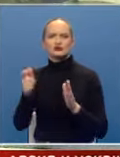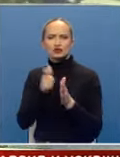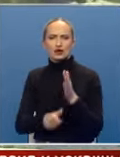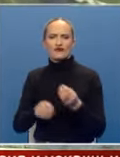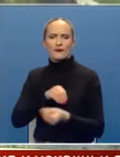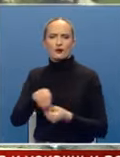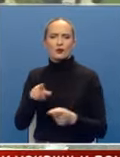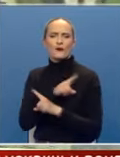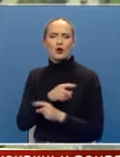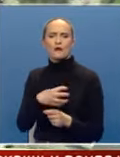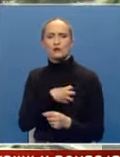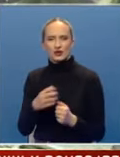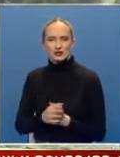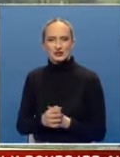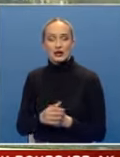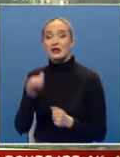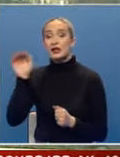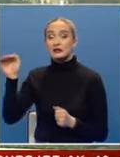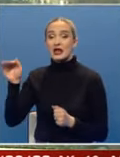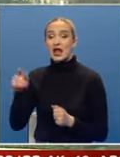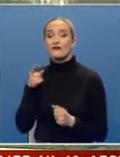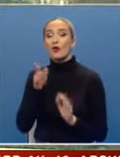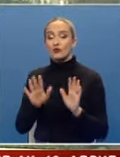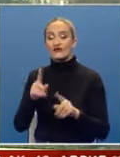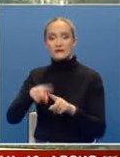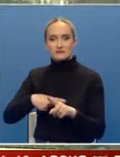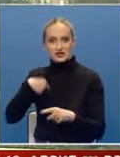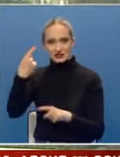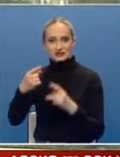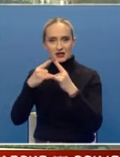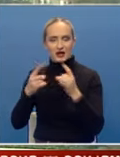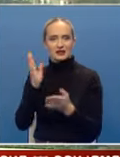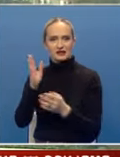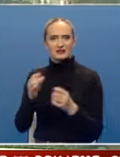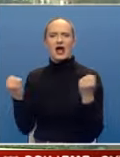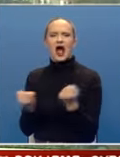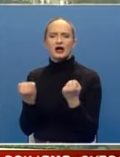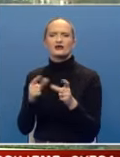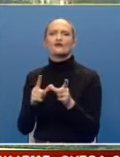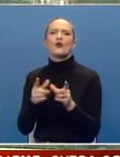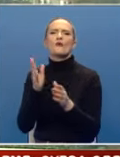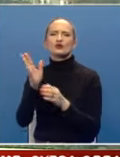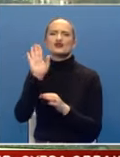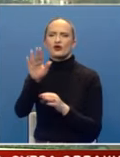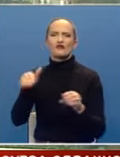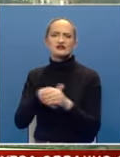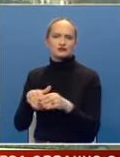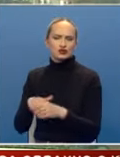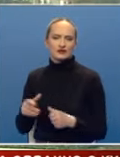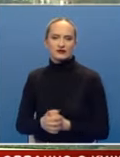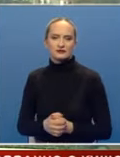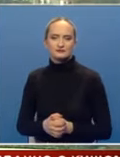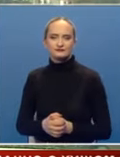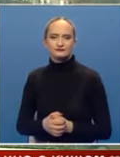porodica poginulog borca i najavio da od ovog mjeseca grad kreće proaktivno u proces njihovog zapošljavanja.